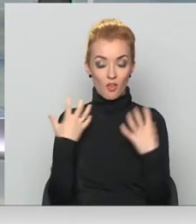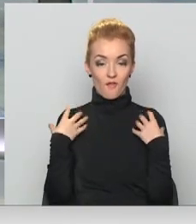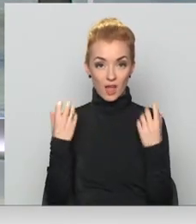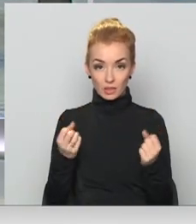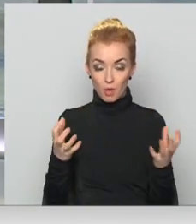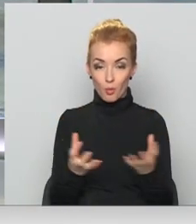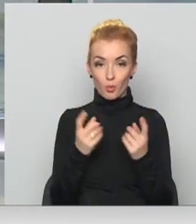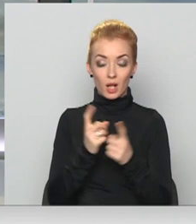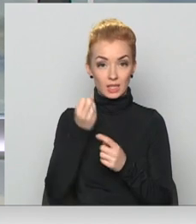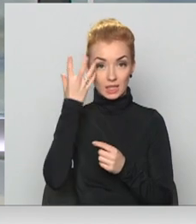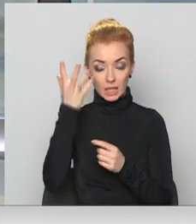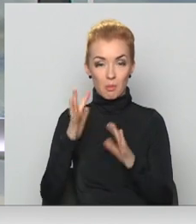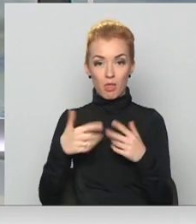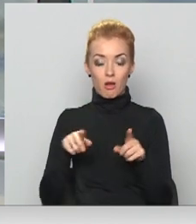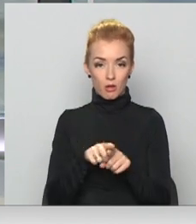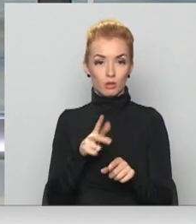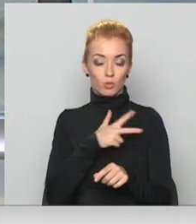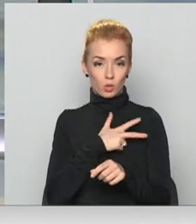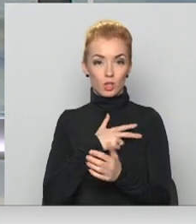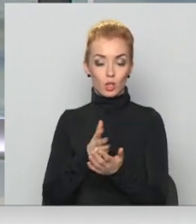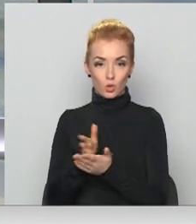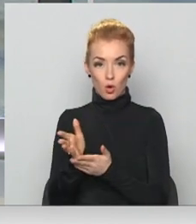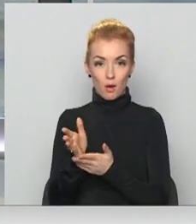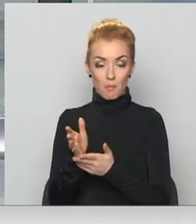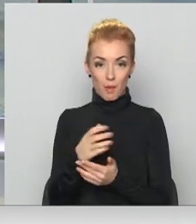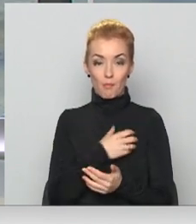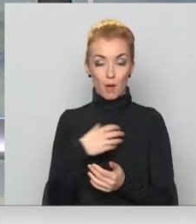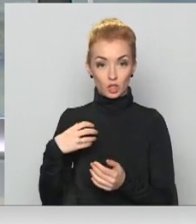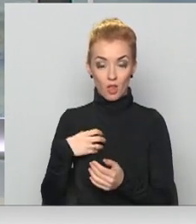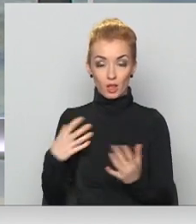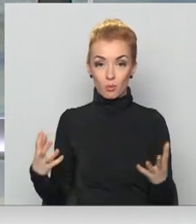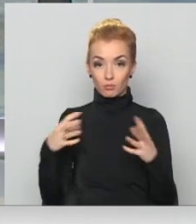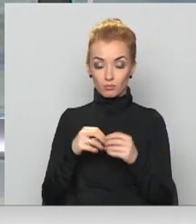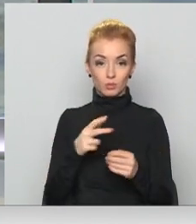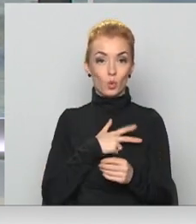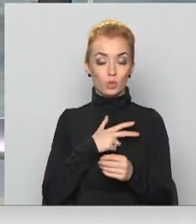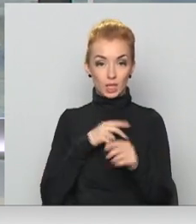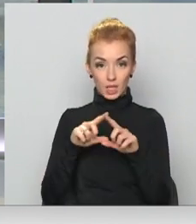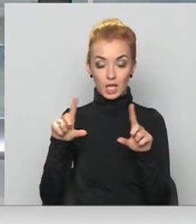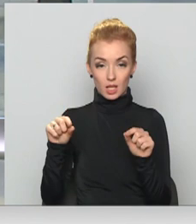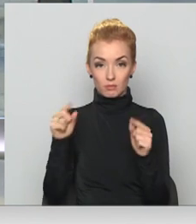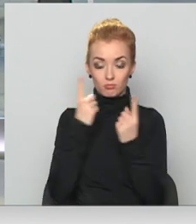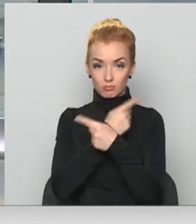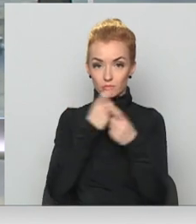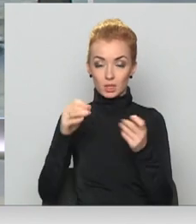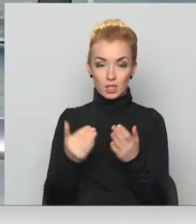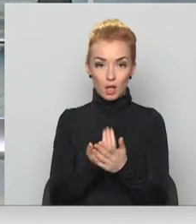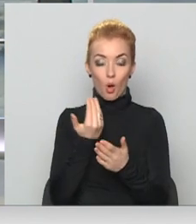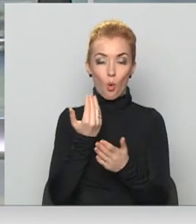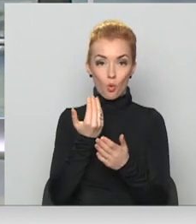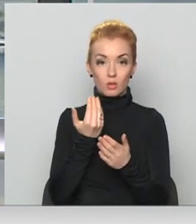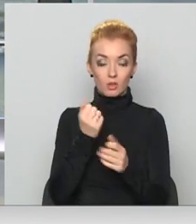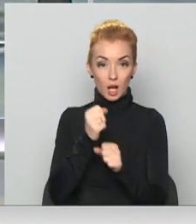izglītības jomā, bet arī sociālajā sfērā. Pēc pašvaldību apvienošanas sociālajos dienestos izsludina jaunas vakances,